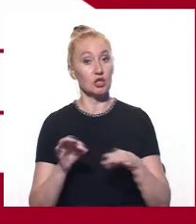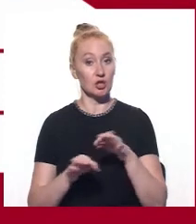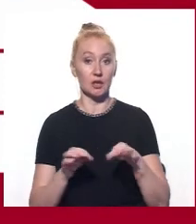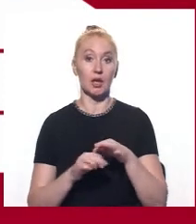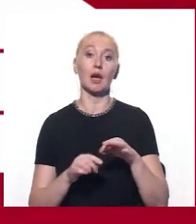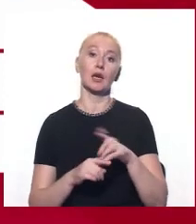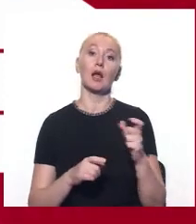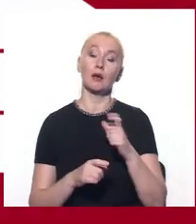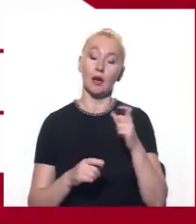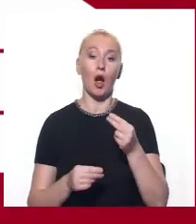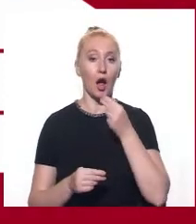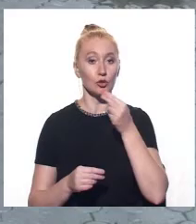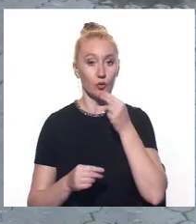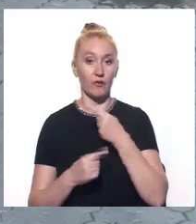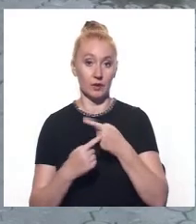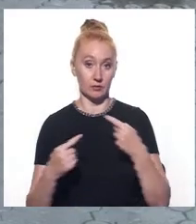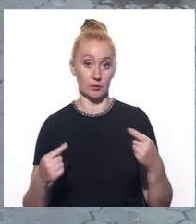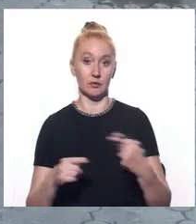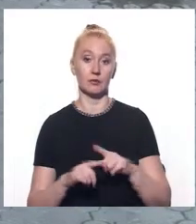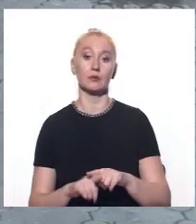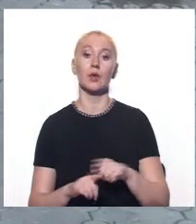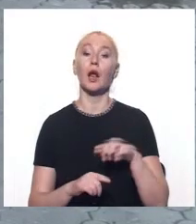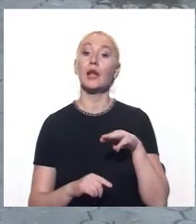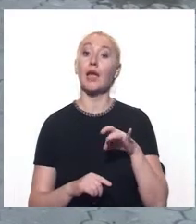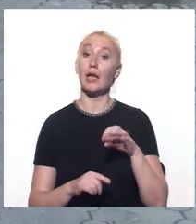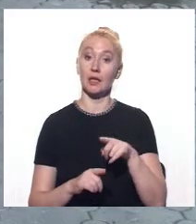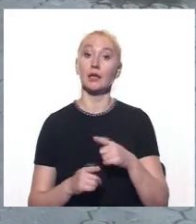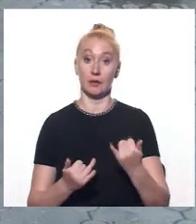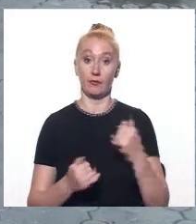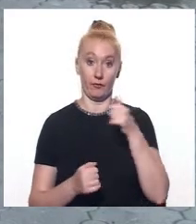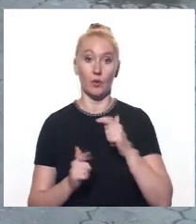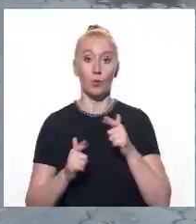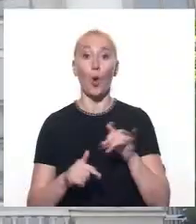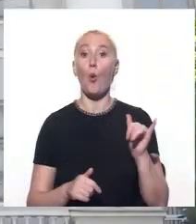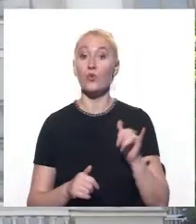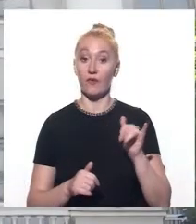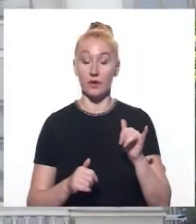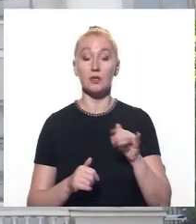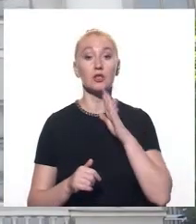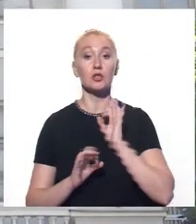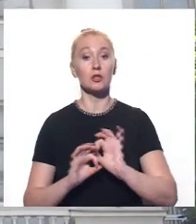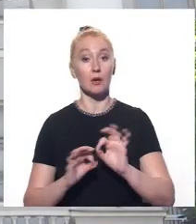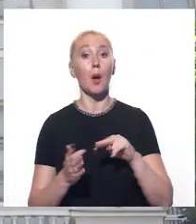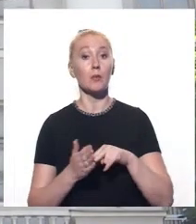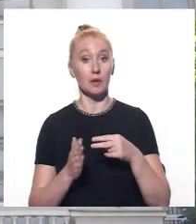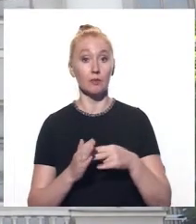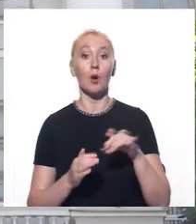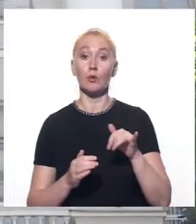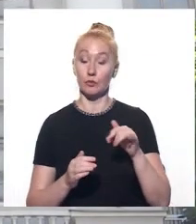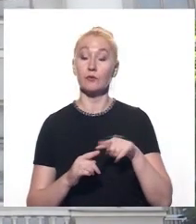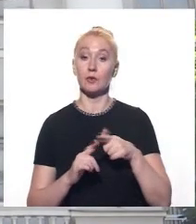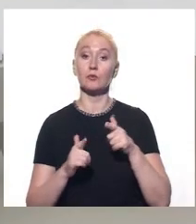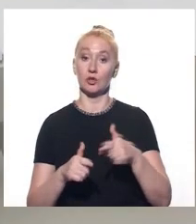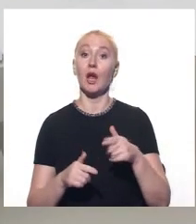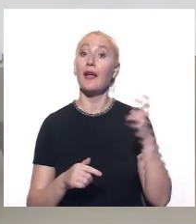промисловий, харчовий сектор тощо. Син Вікторій Тараненко цього року вступатиме до університету. Жінка розповідає, планували навчання в Києві